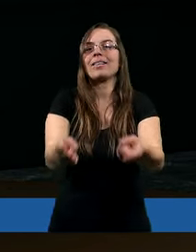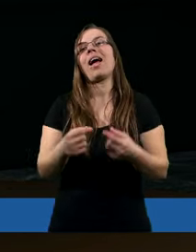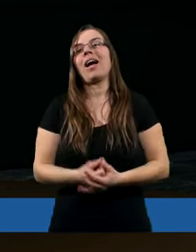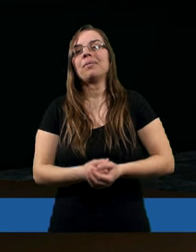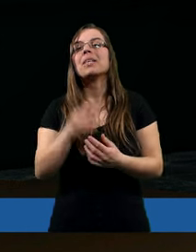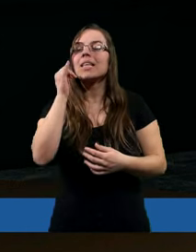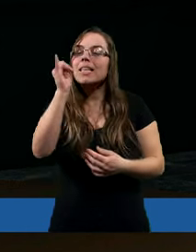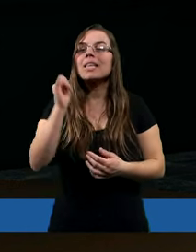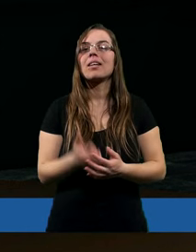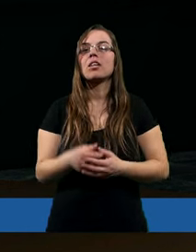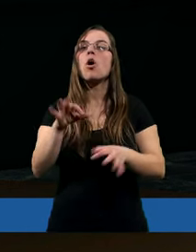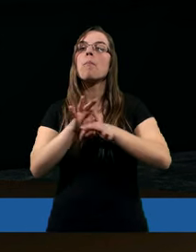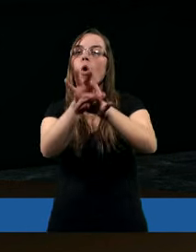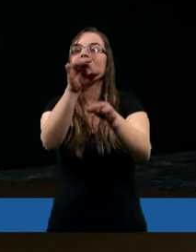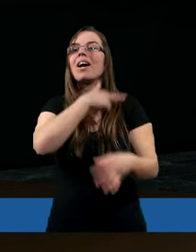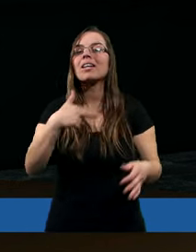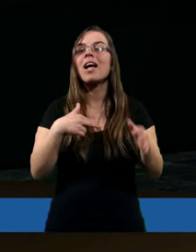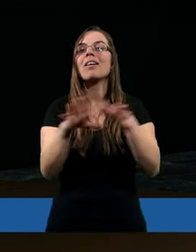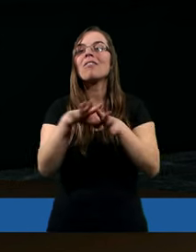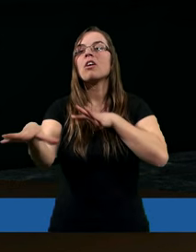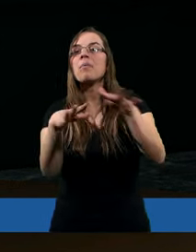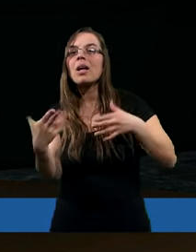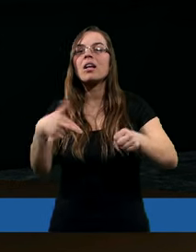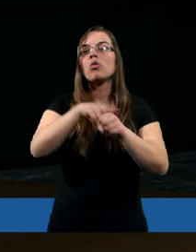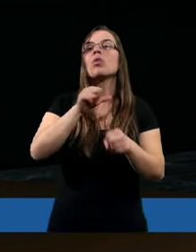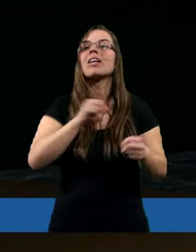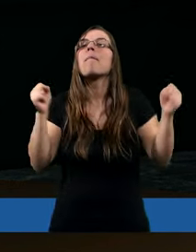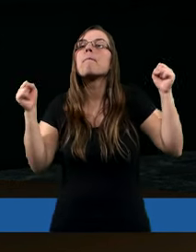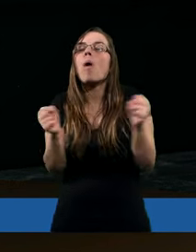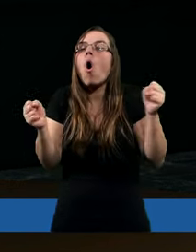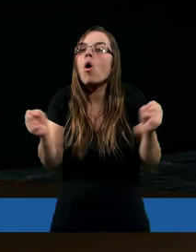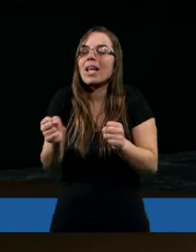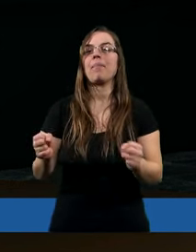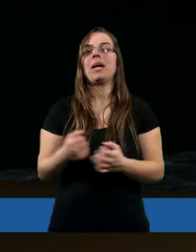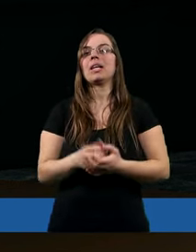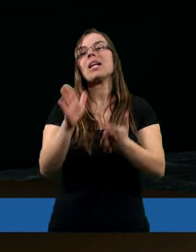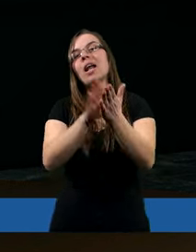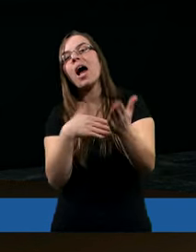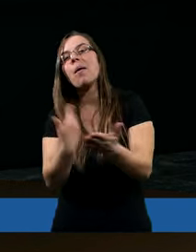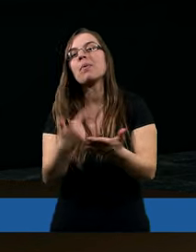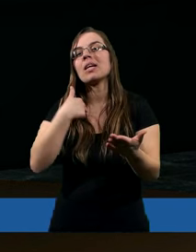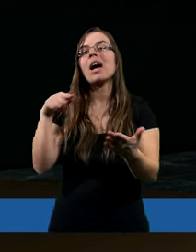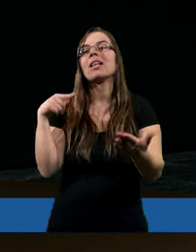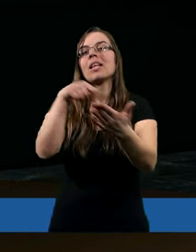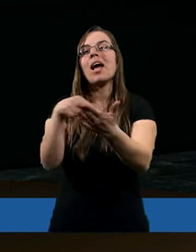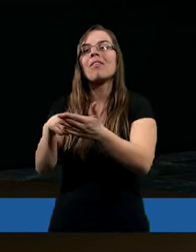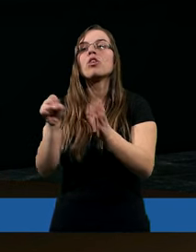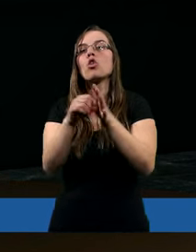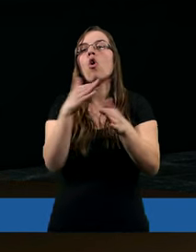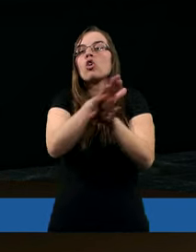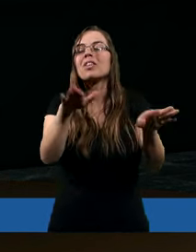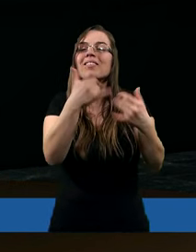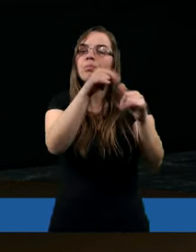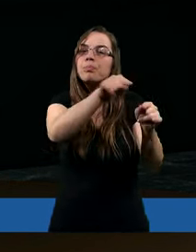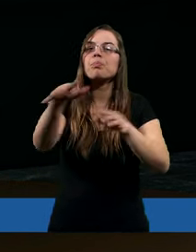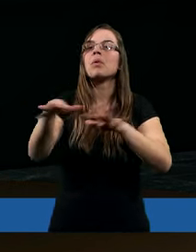I prowadzi nas w miejsca, których się boimy. I na przykład ja tak trafiłam do szeregu miejsc,